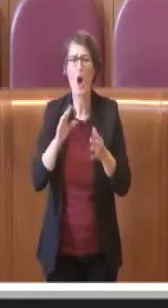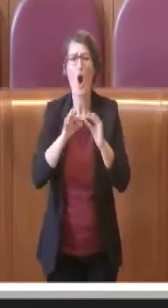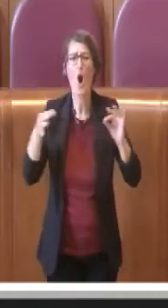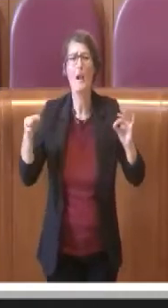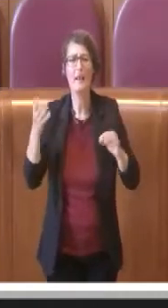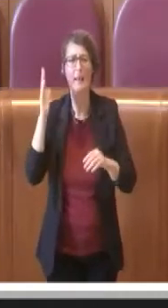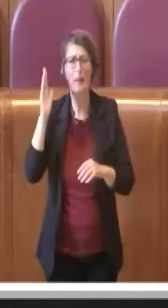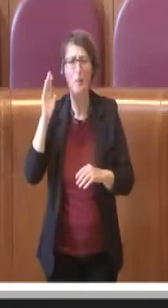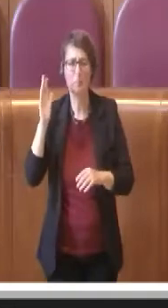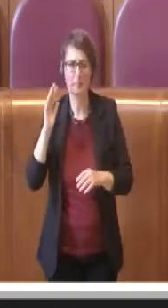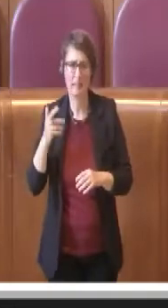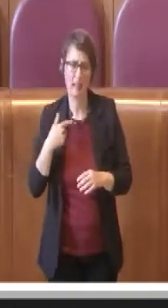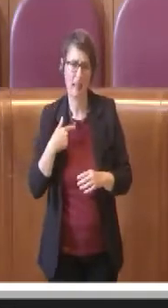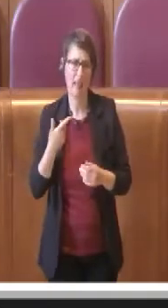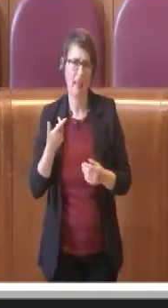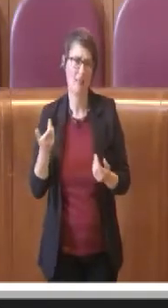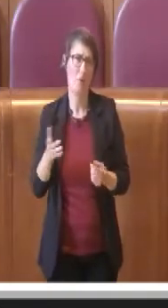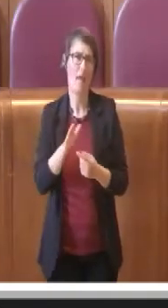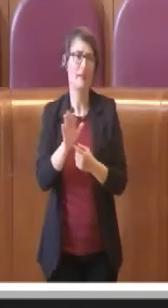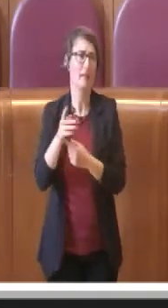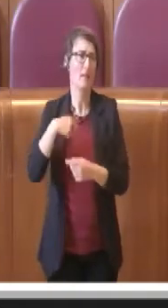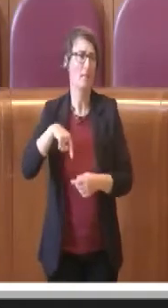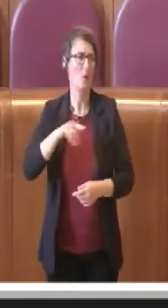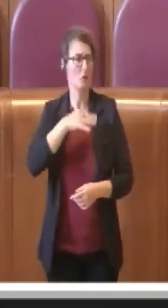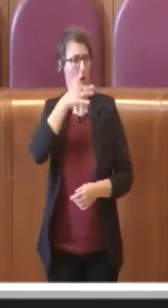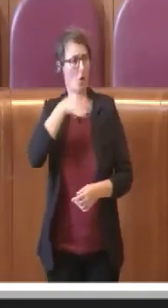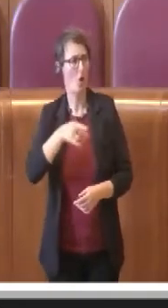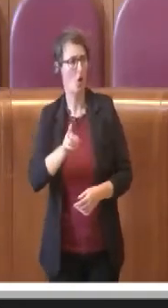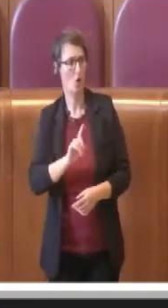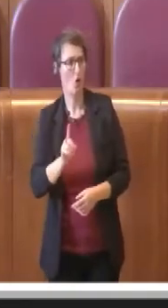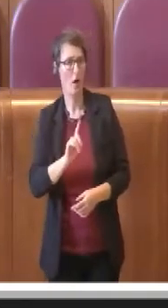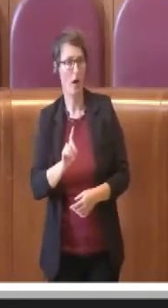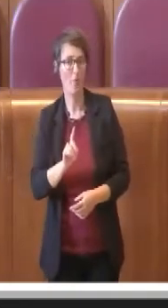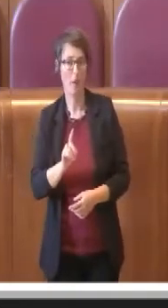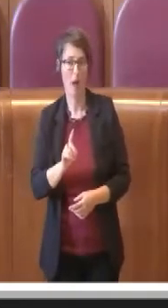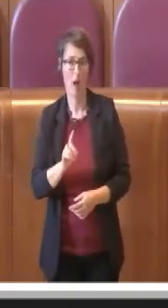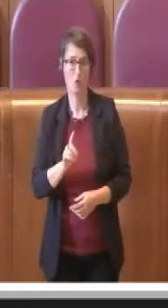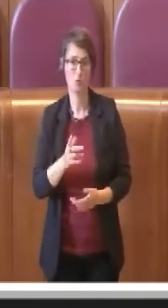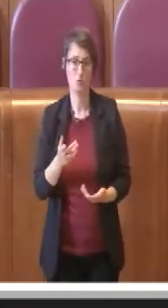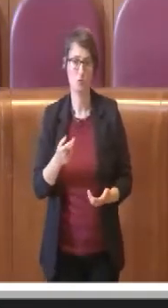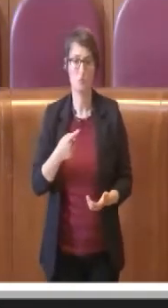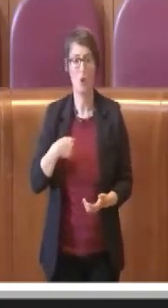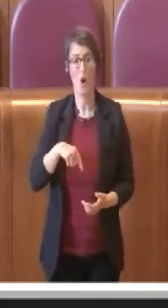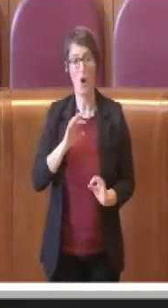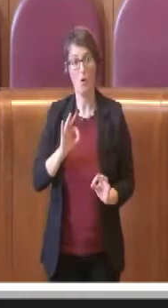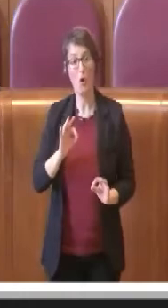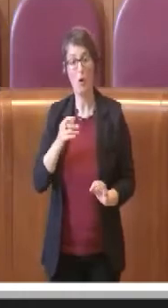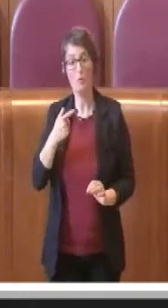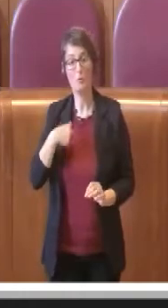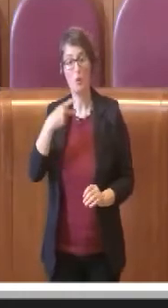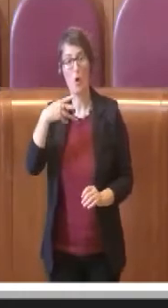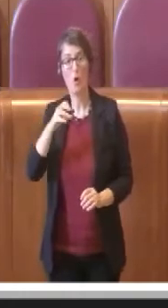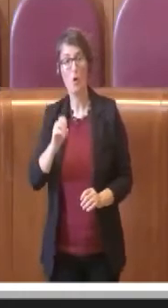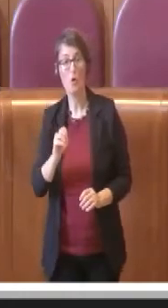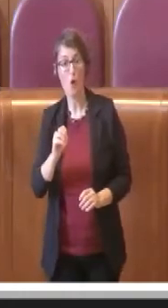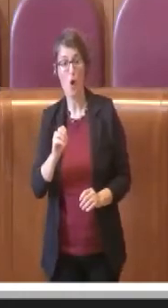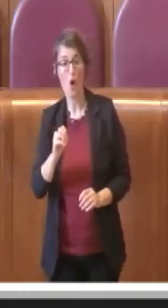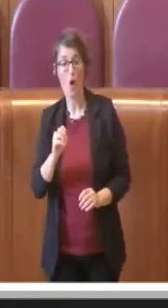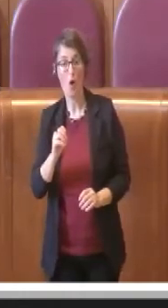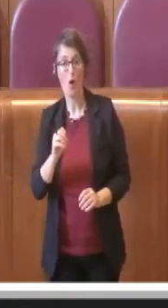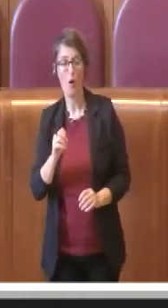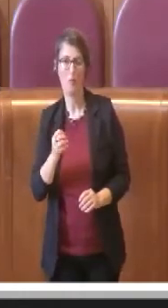'altezza, per questo avremmo detto di no, quando il Partito Democratico, quando lo disse Monti